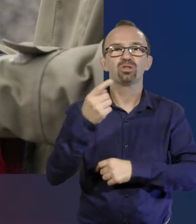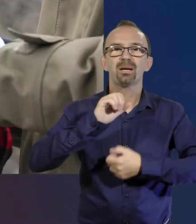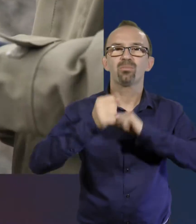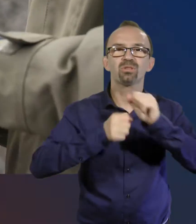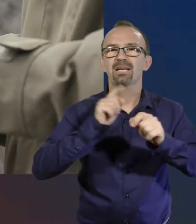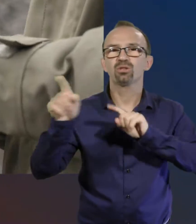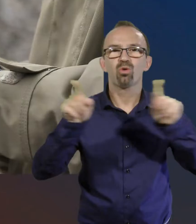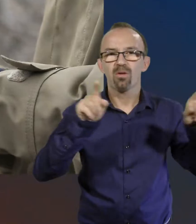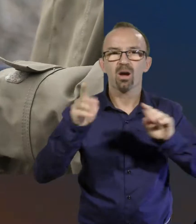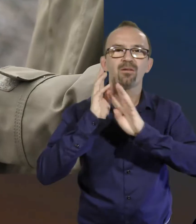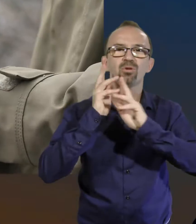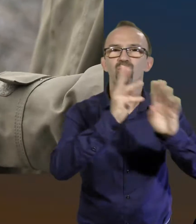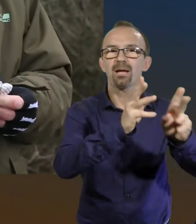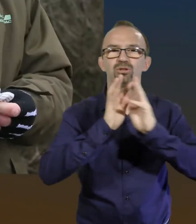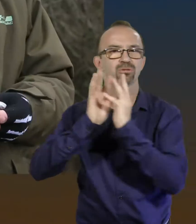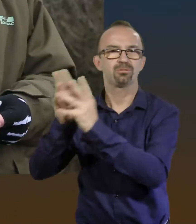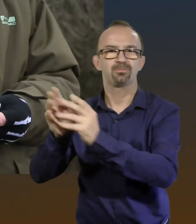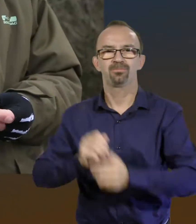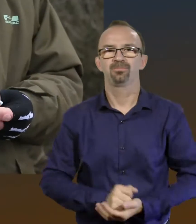különösen mozgásukról, vonulásukról.